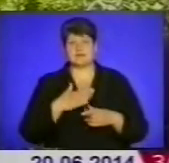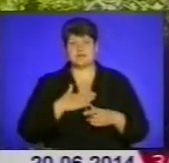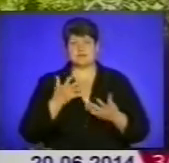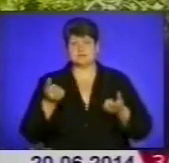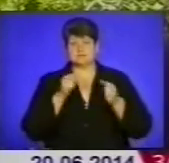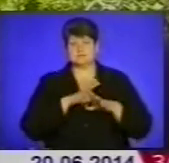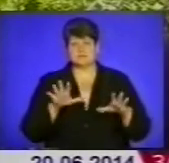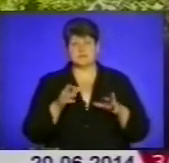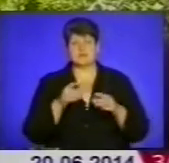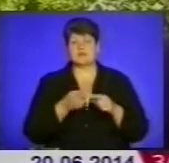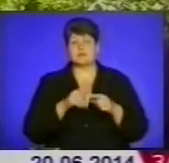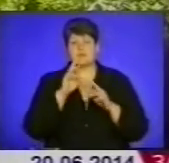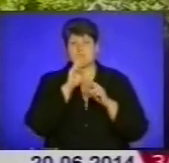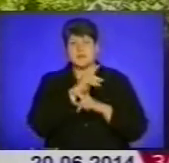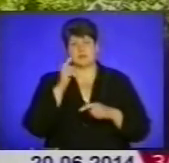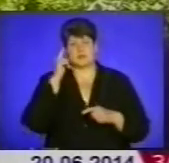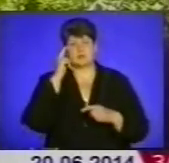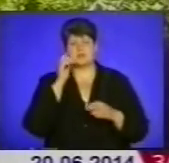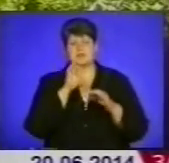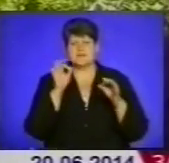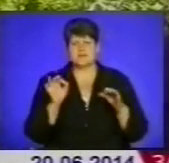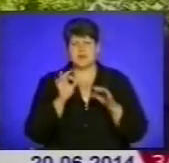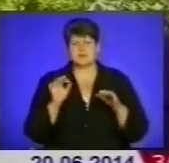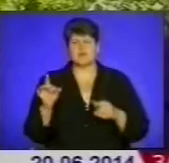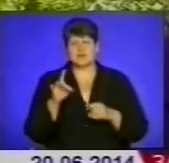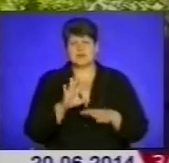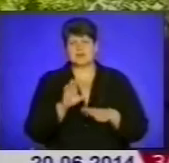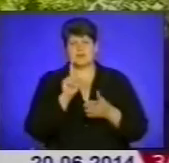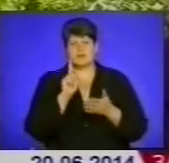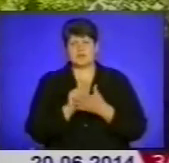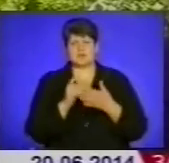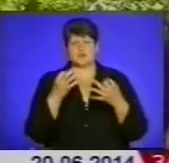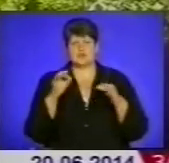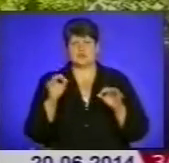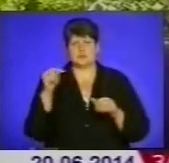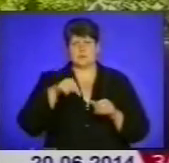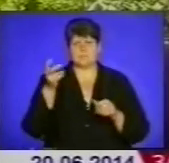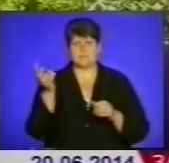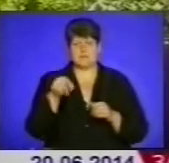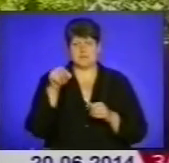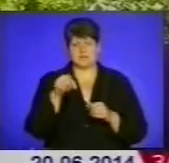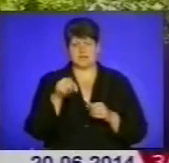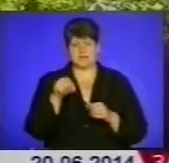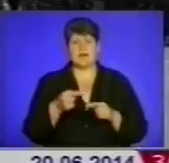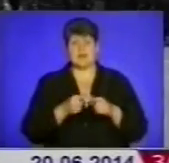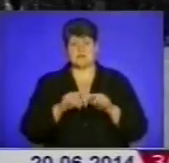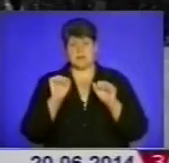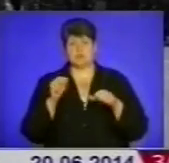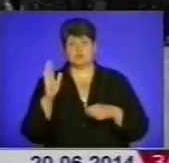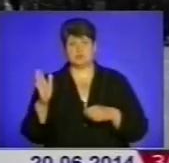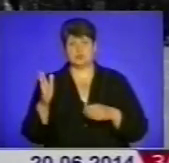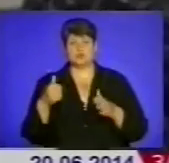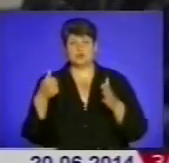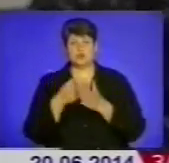Це неправильна думка. Значить, в ніякому разі ми не повинні сюди допустити, а це можливо, що може відбутися. До